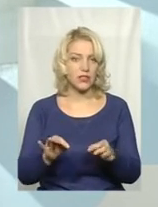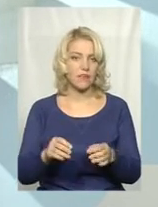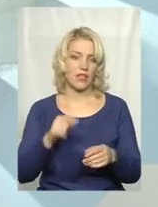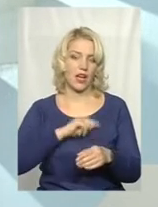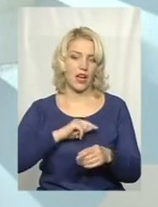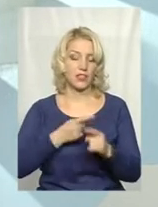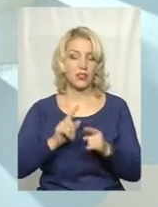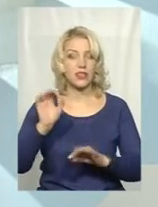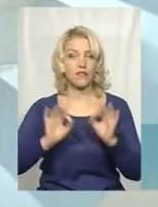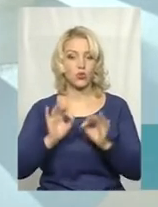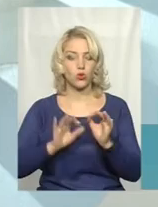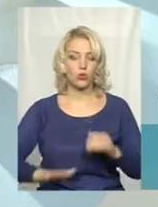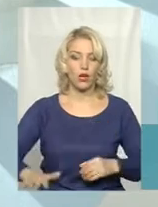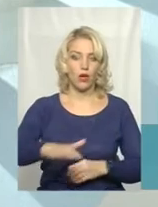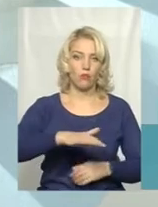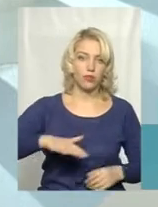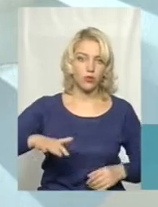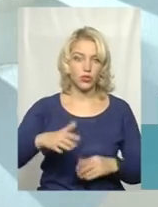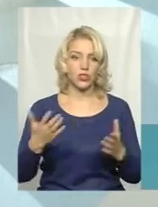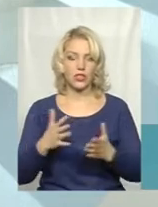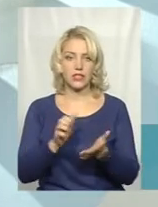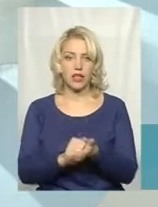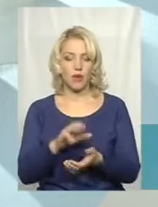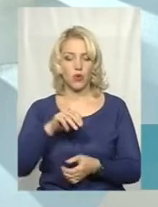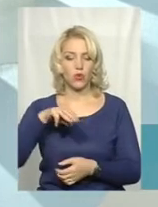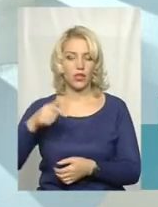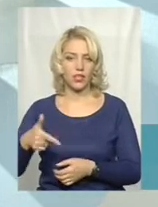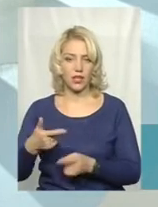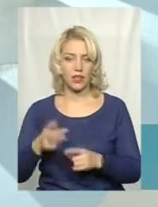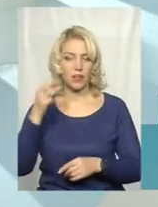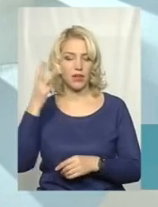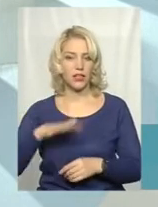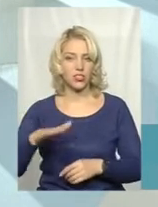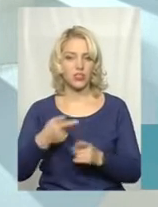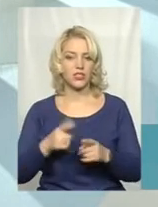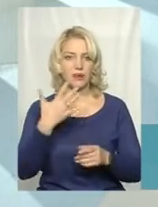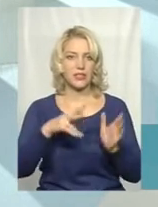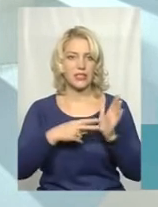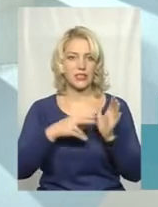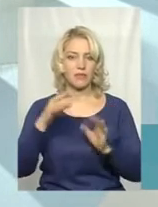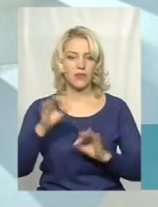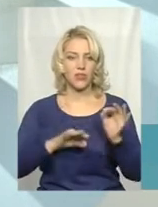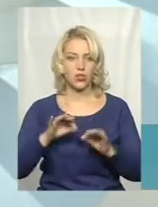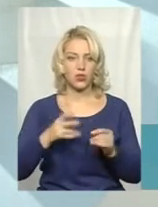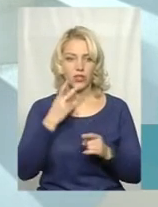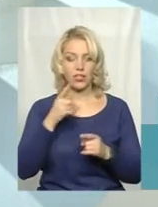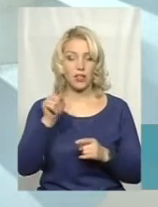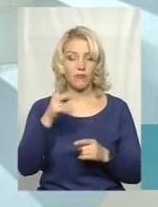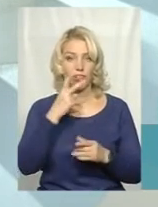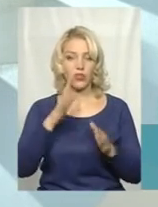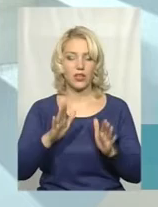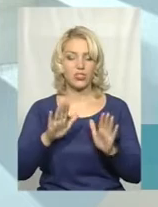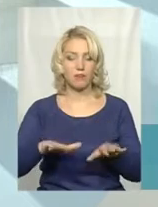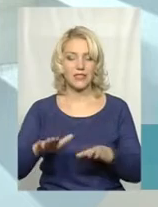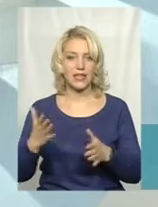відсоток площі, який займає ОТГ. На Хмельниччині це 57%. Там видно лише місце, яке